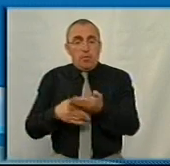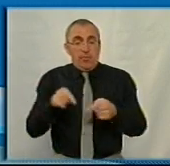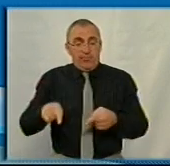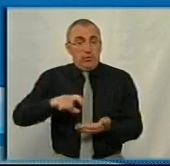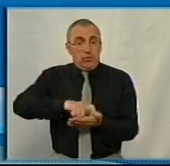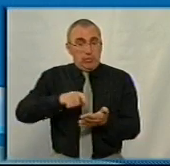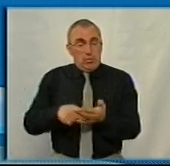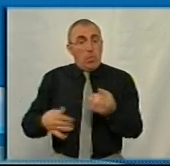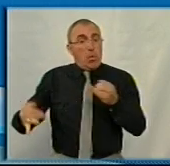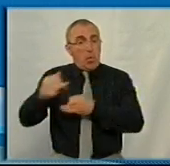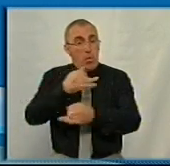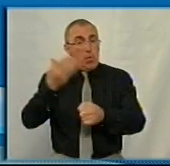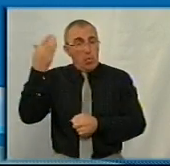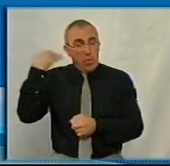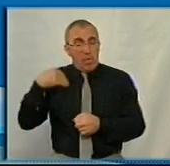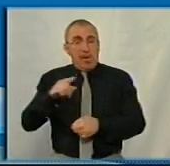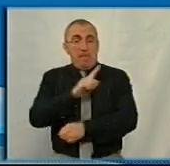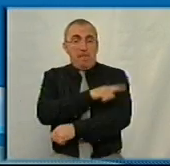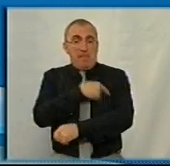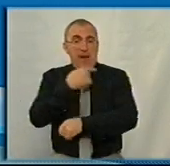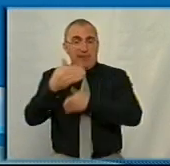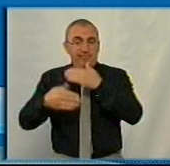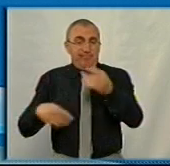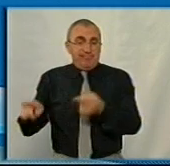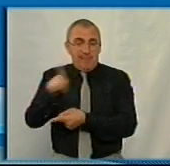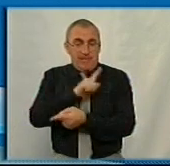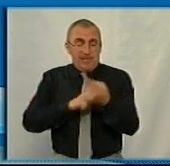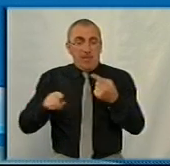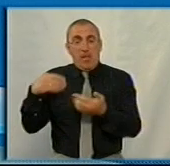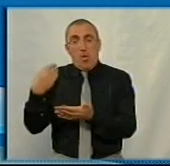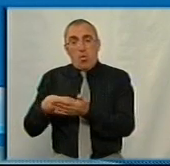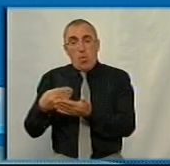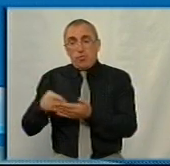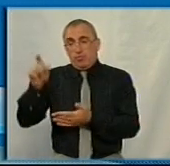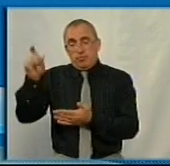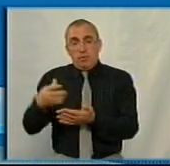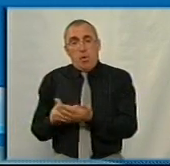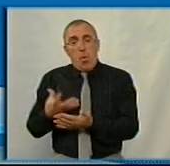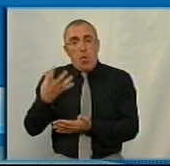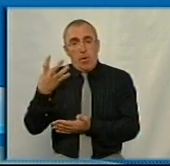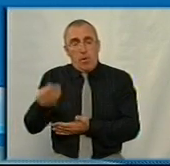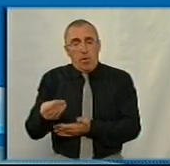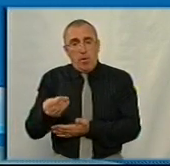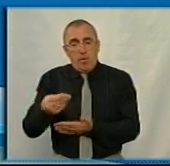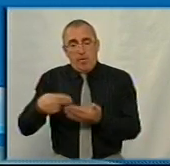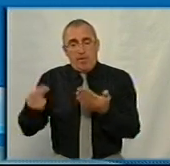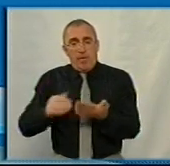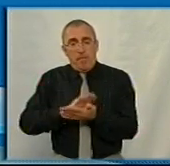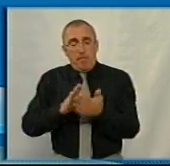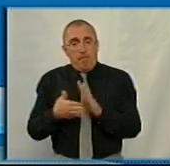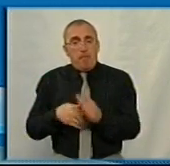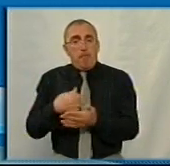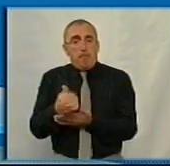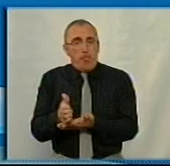студії говорили з вами, що другий етап медреформи – це нічо інше, як гроші за пацієнтом, тобто оплачується задекларована послуга,